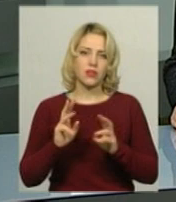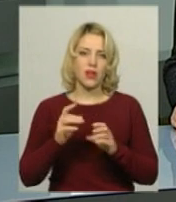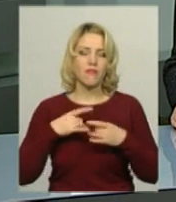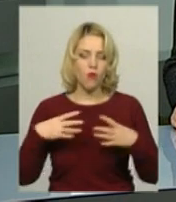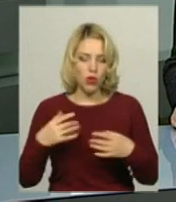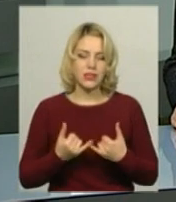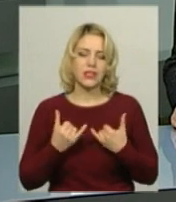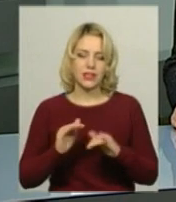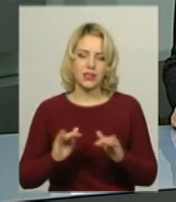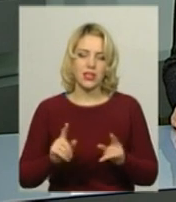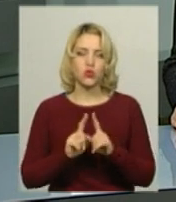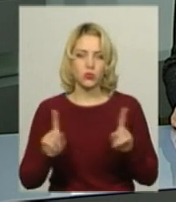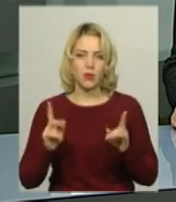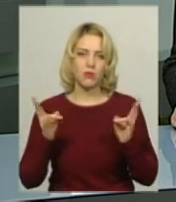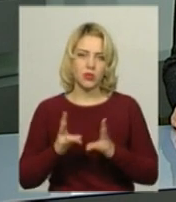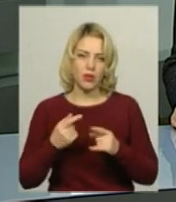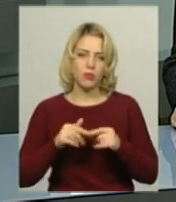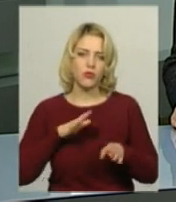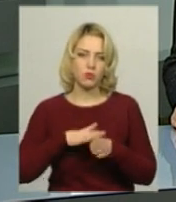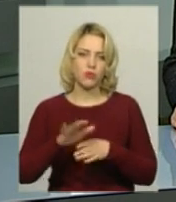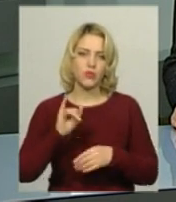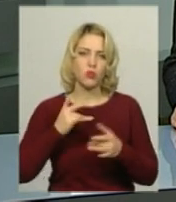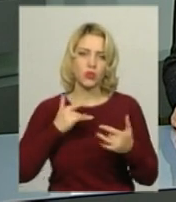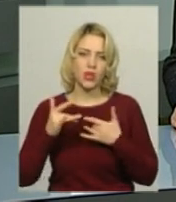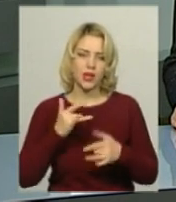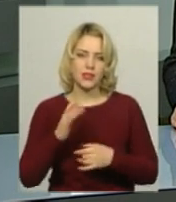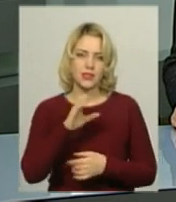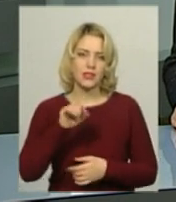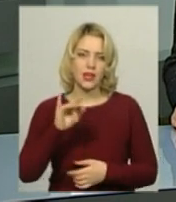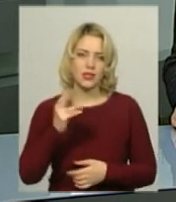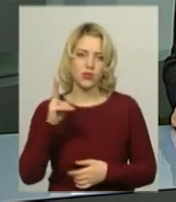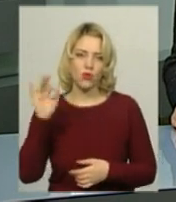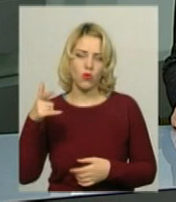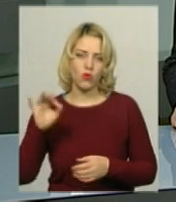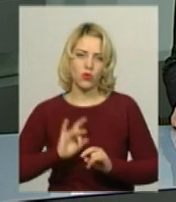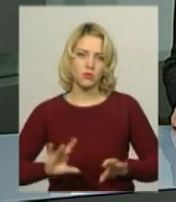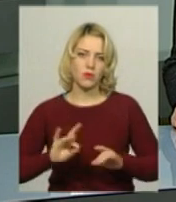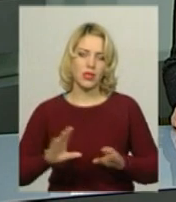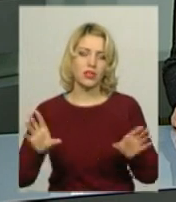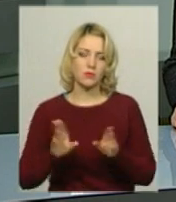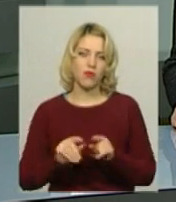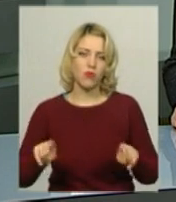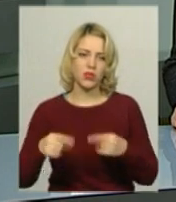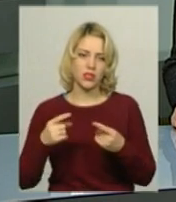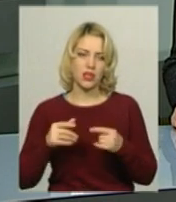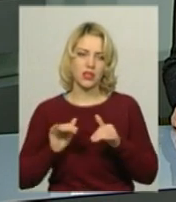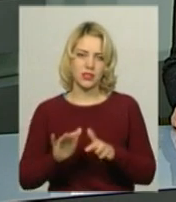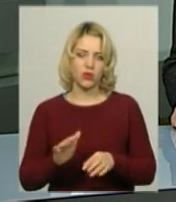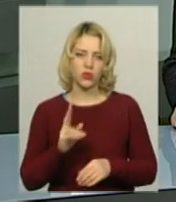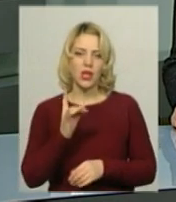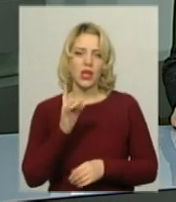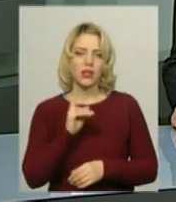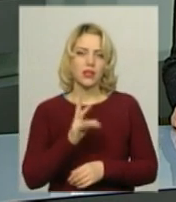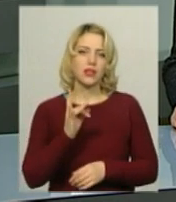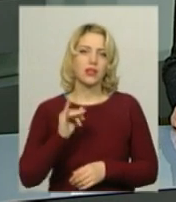особливими потребами відбувся сьогодні у музично-драматичному театрі імені Михайла Старицького, розповідає співорганізатор заходу Тетяна Кріль. За